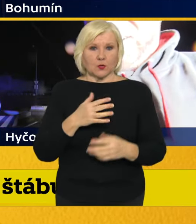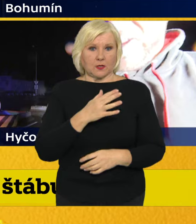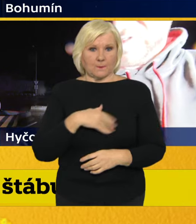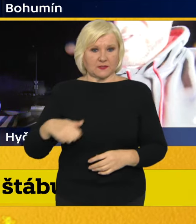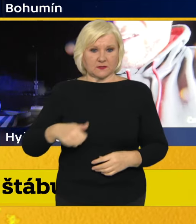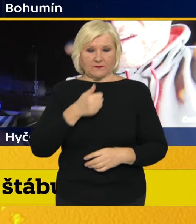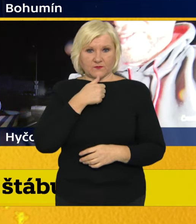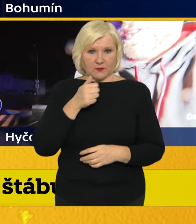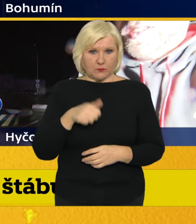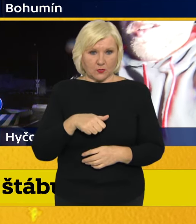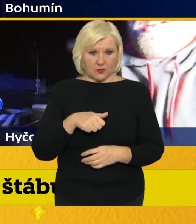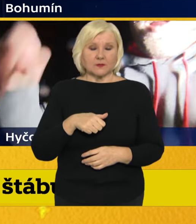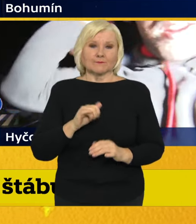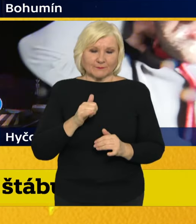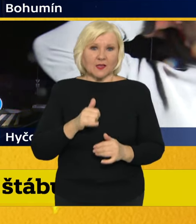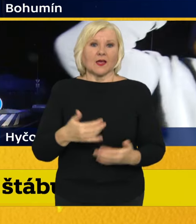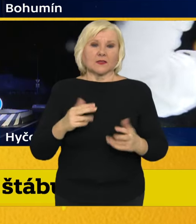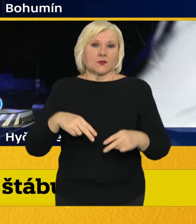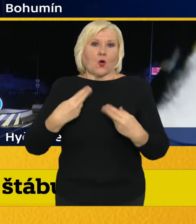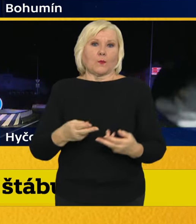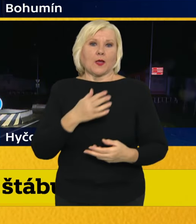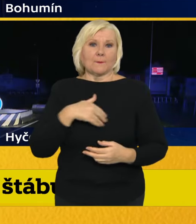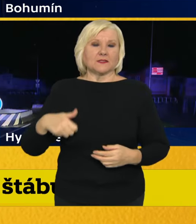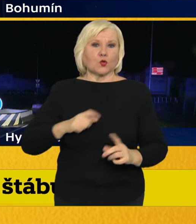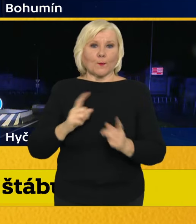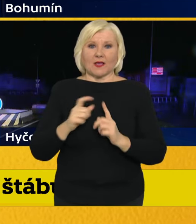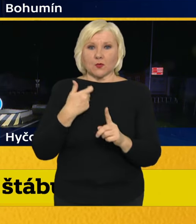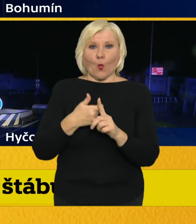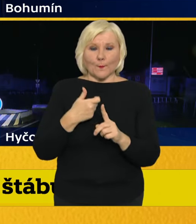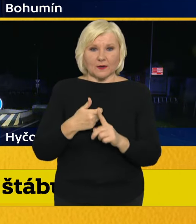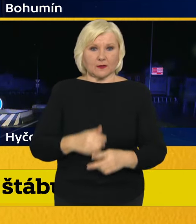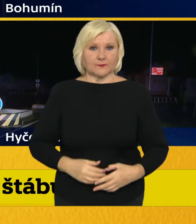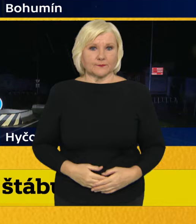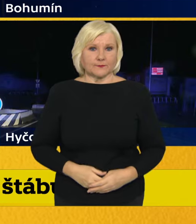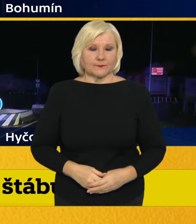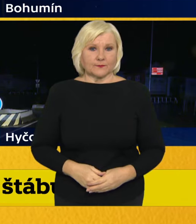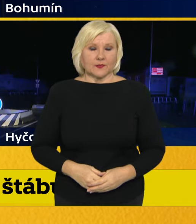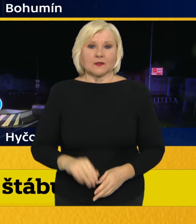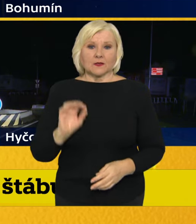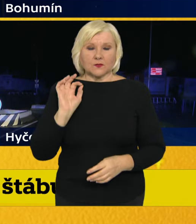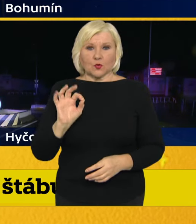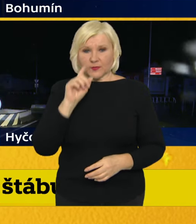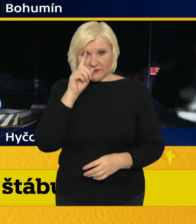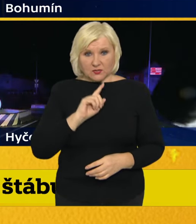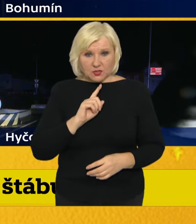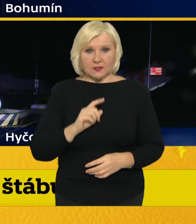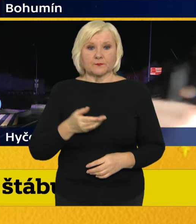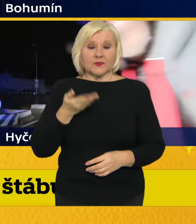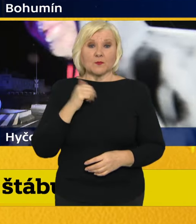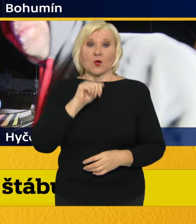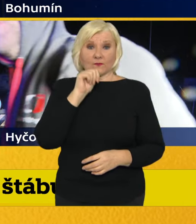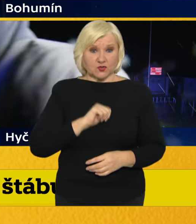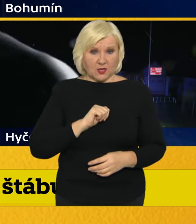Výbornému a nyní prosím pana ministra Opravy Martina Kupku o jeho slovo. Dobrý večer. My jsme včera i na